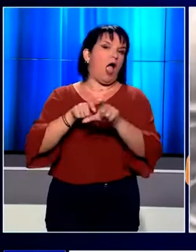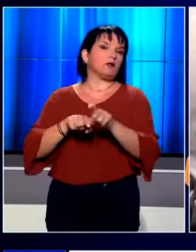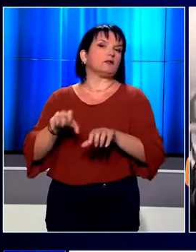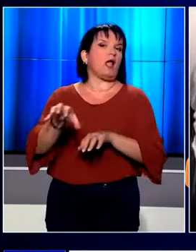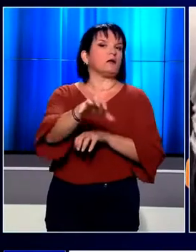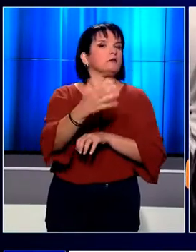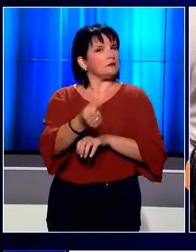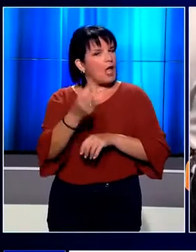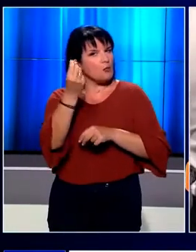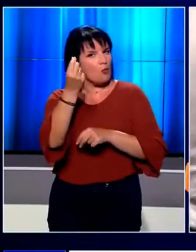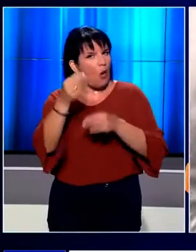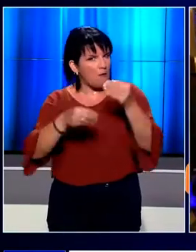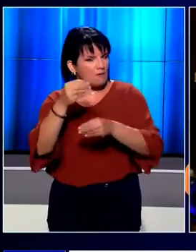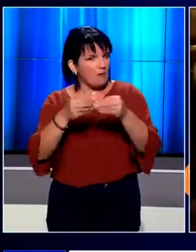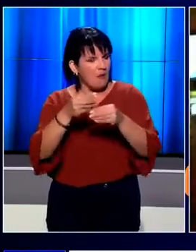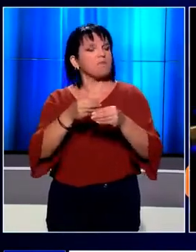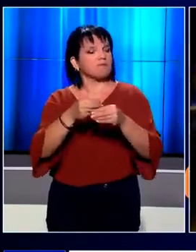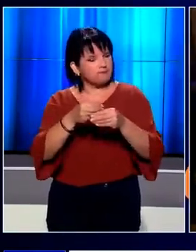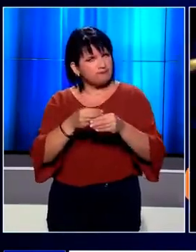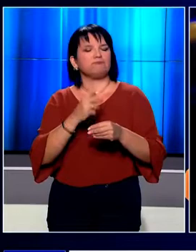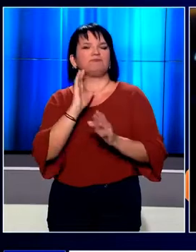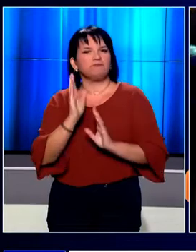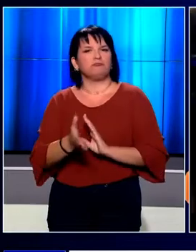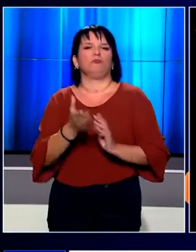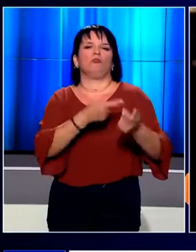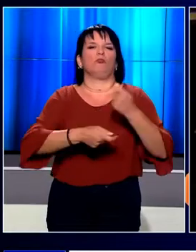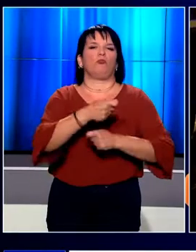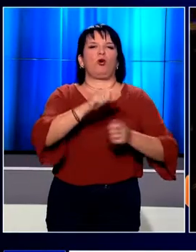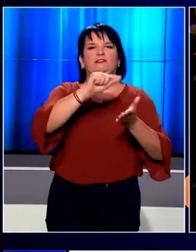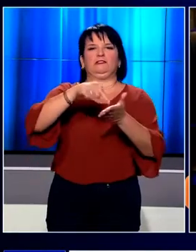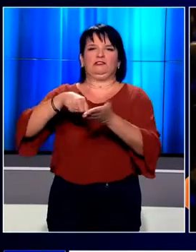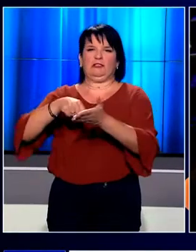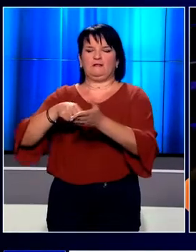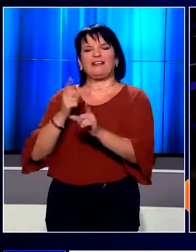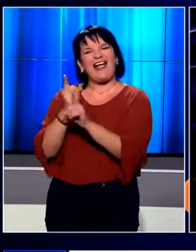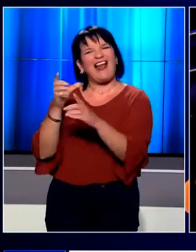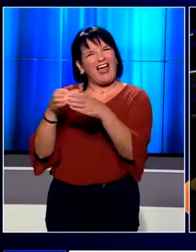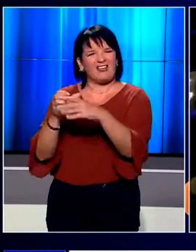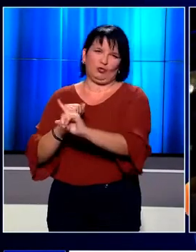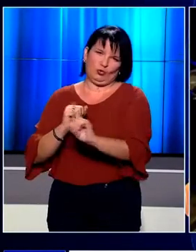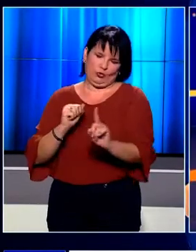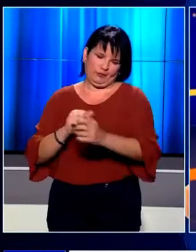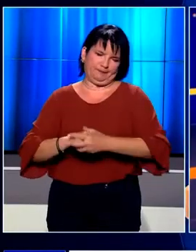αντιμετωπίζουν σοβαρά οικονομικά προβλήματα, θα μπορούν να υπερισχύουν οι επιχειρησιακές συμβάσεις και όχι οι κλαδικές.